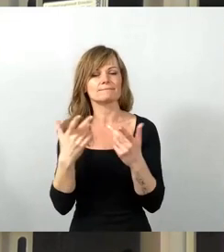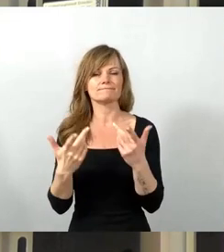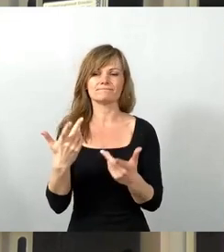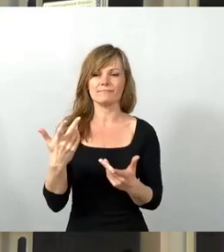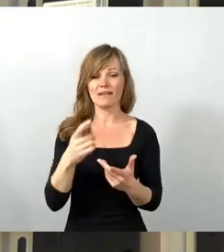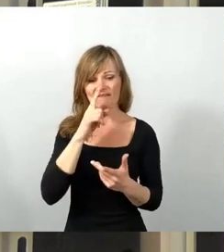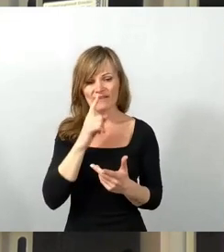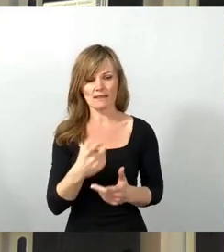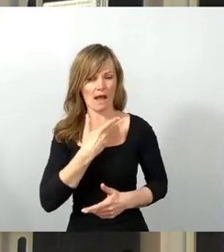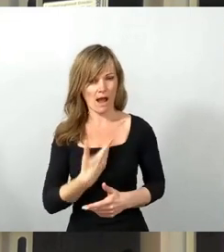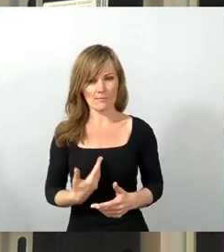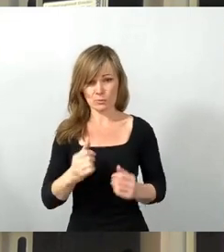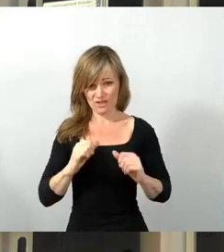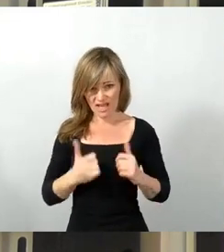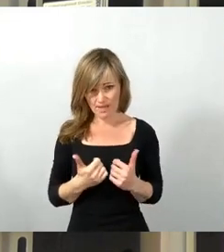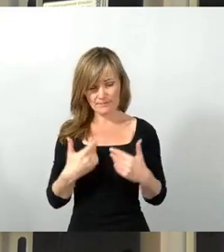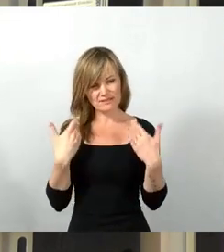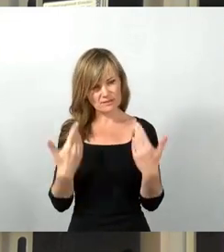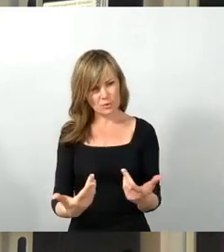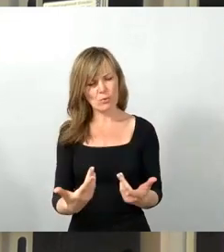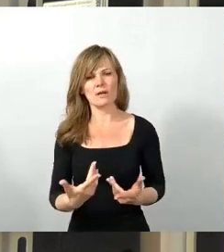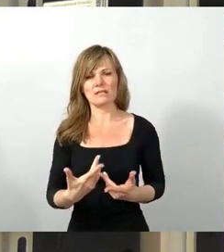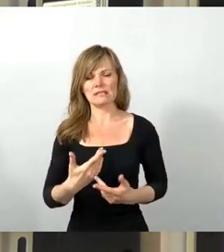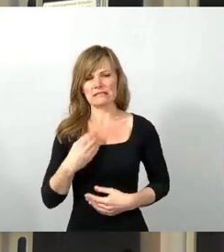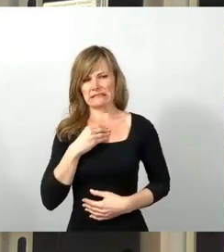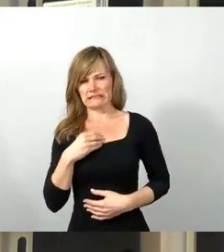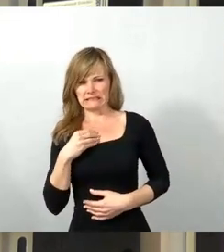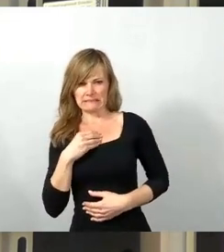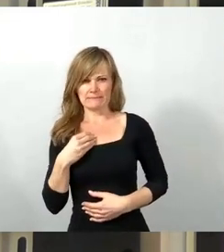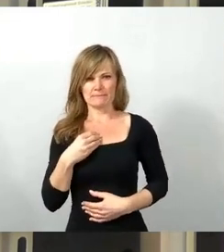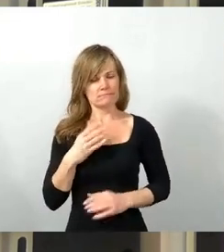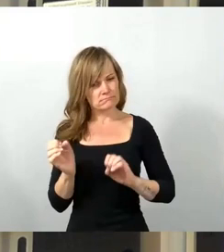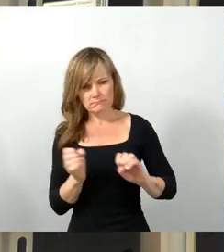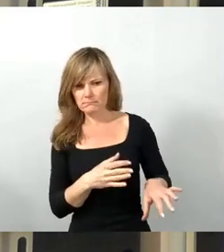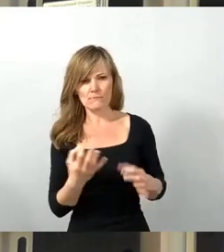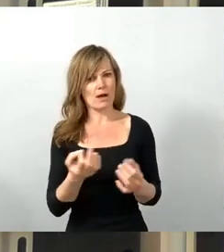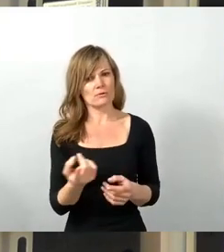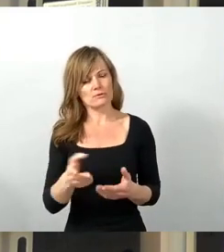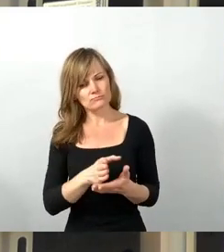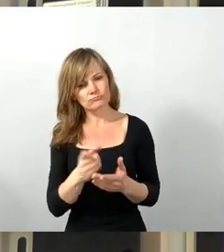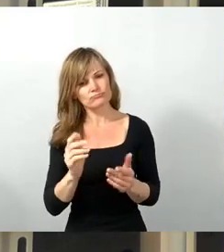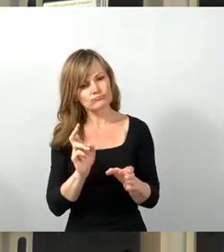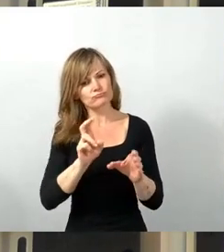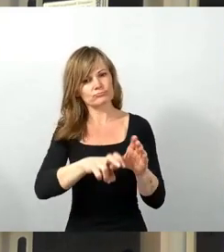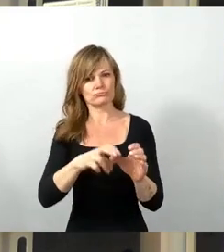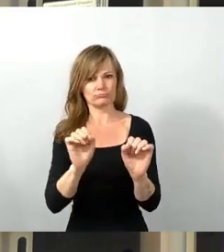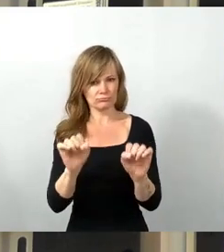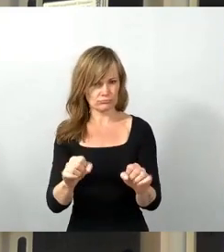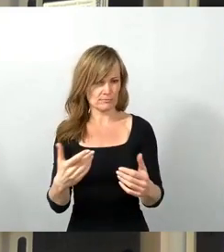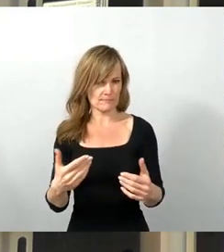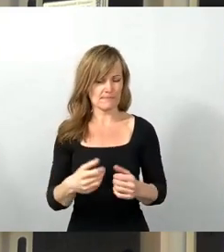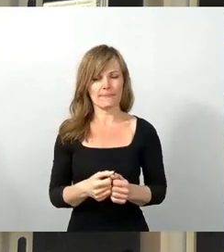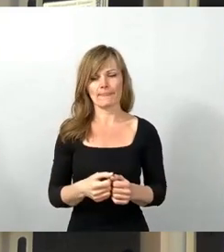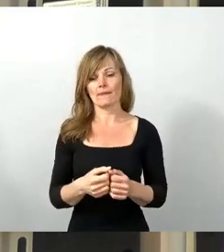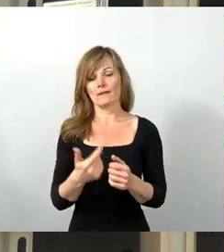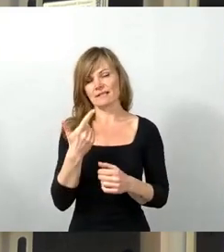lebt. Und ich möchte neben den Verbesserungen, die jetzt genannt wurden, auch noch einmal auf zwei eingehen. Wir